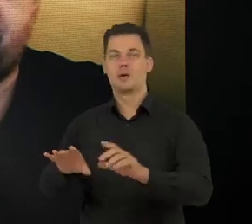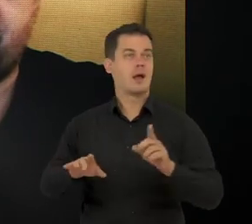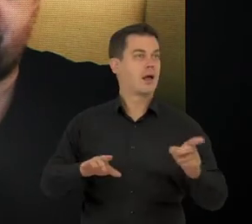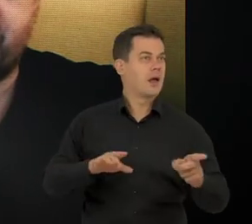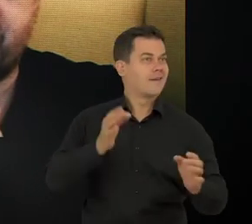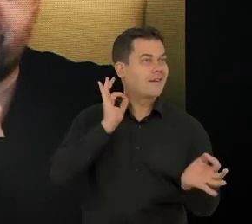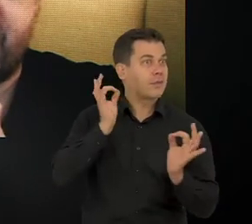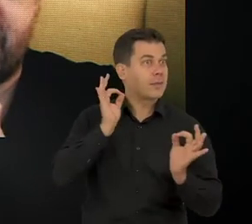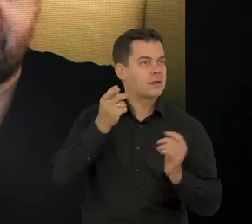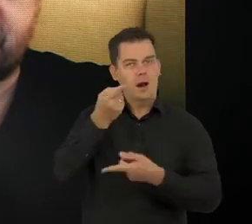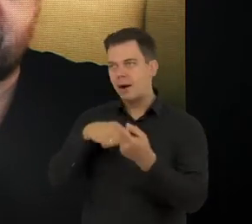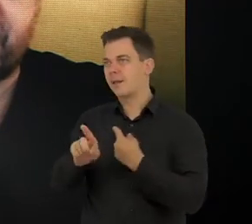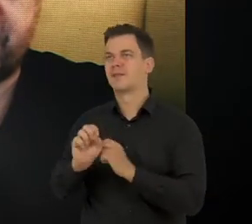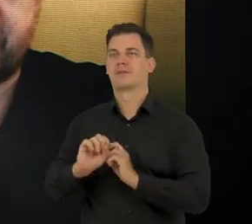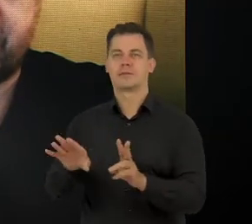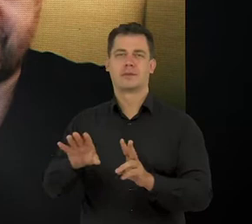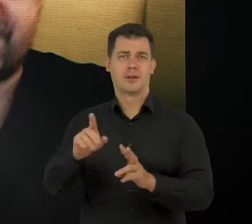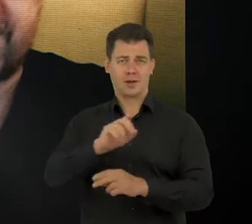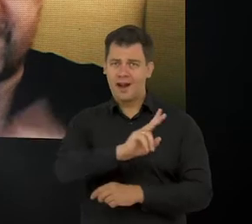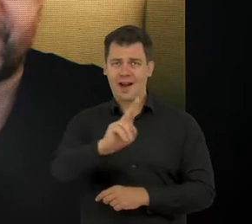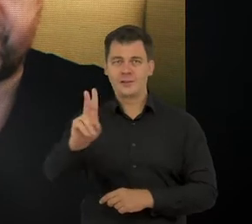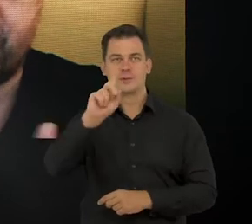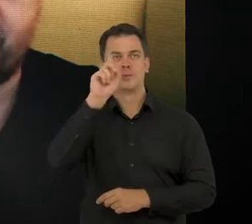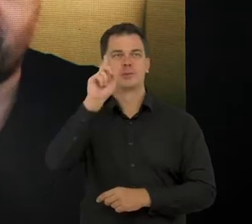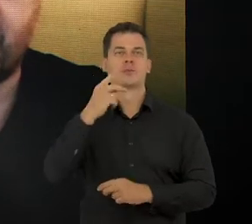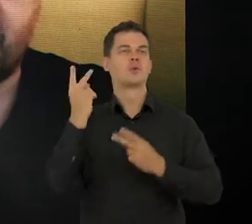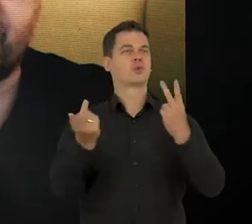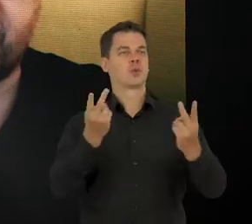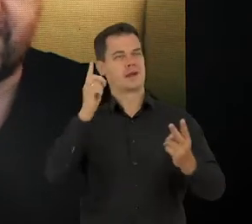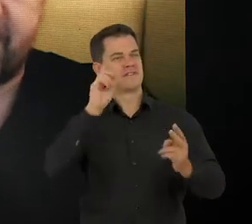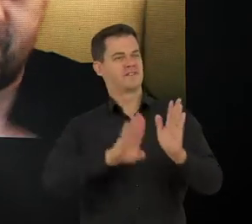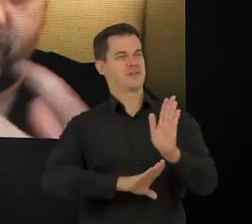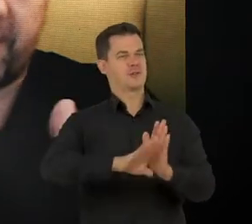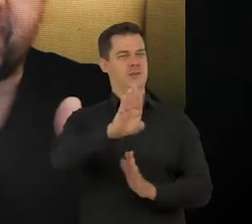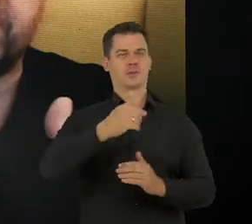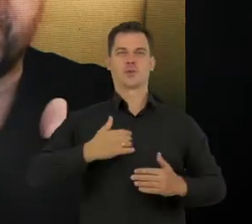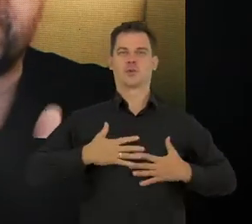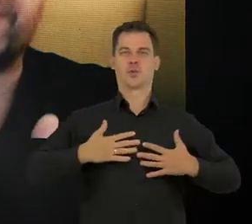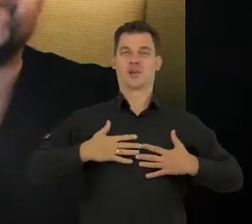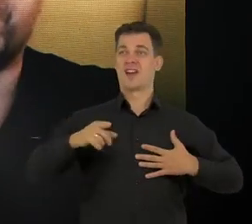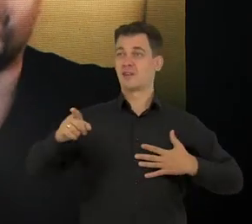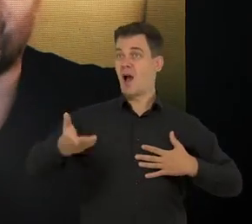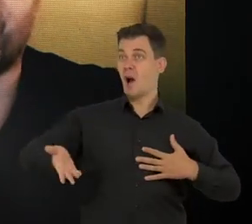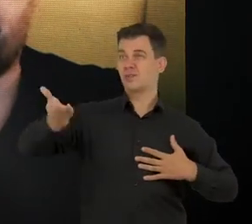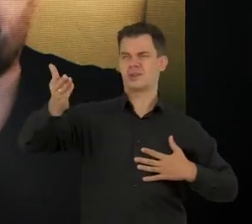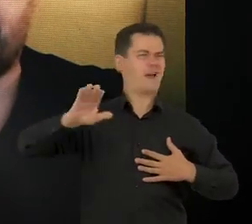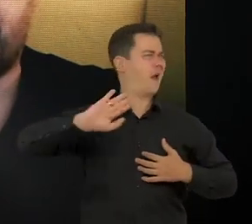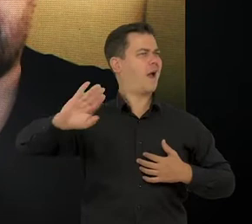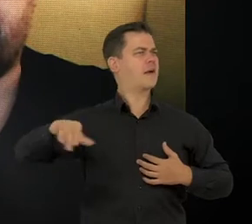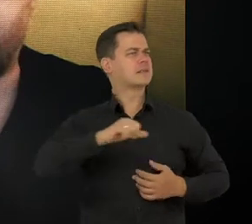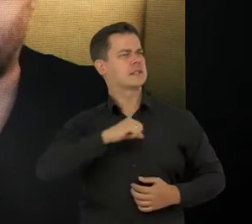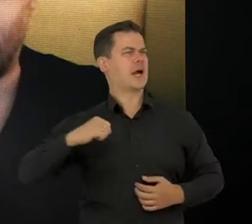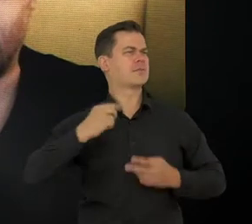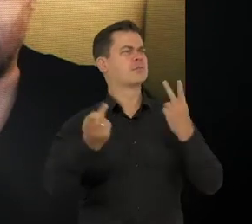są sprytni, że są dobrze wykształceni, więc sami poszukują w dobie takiego upadku autorytetów, sami poszukują różnych